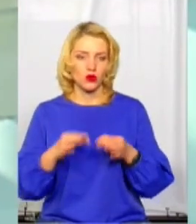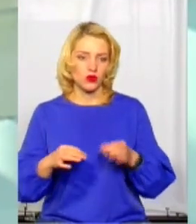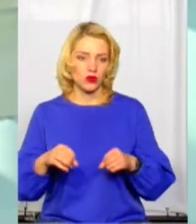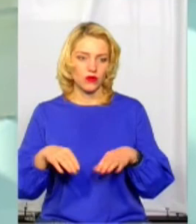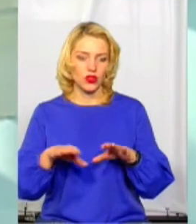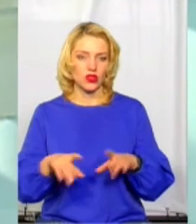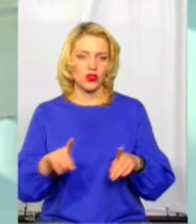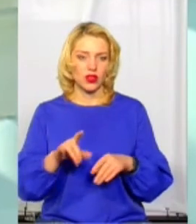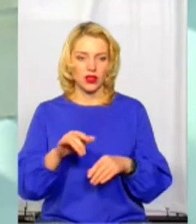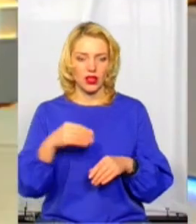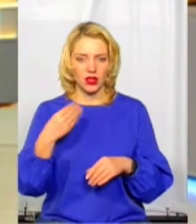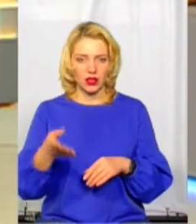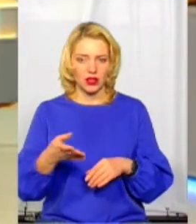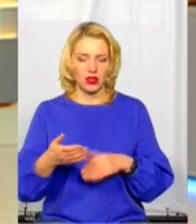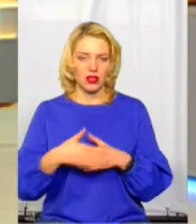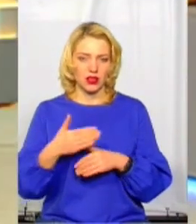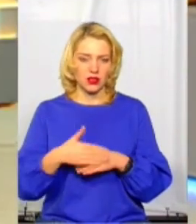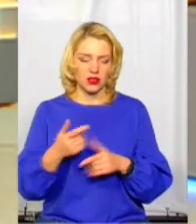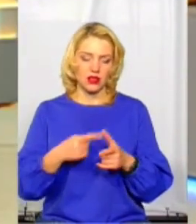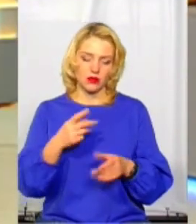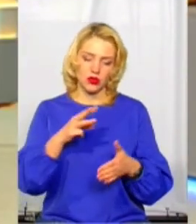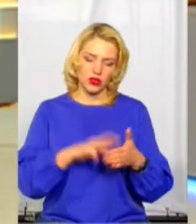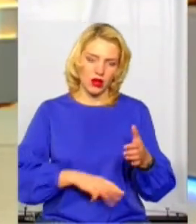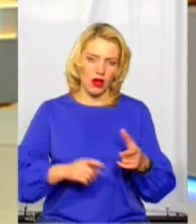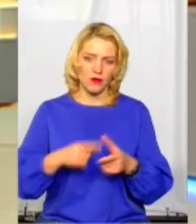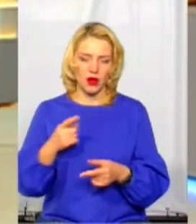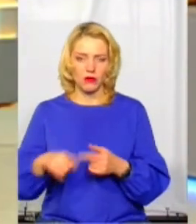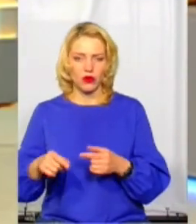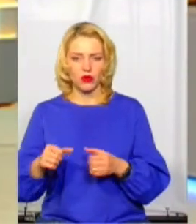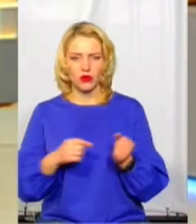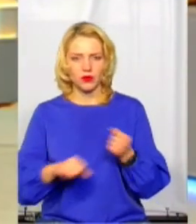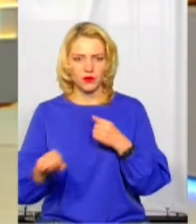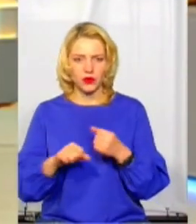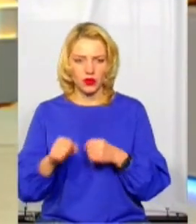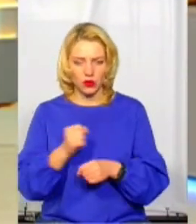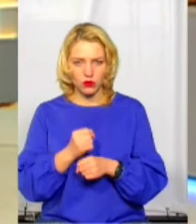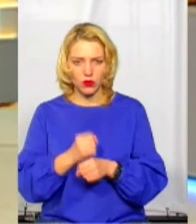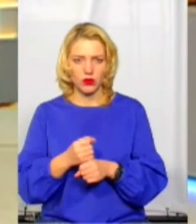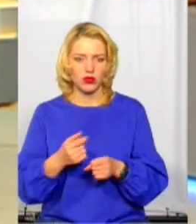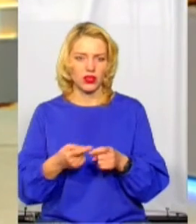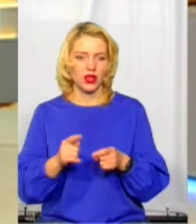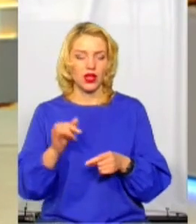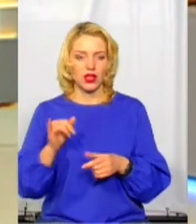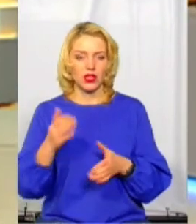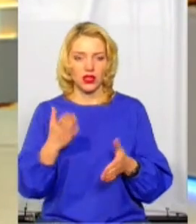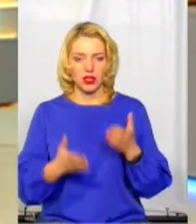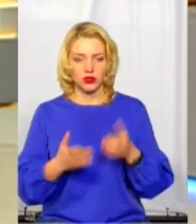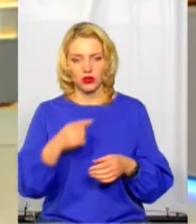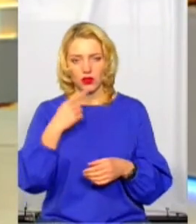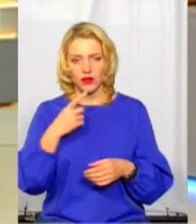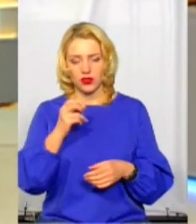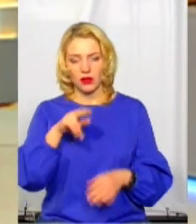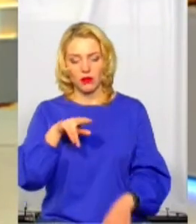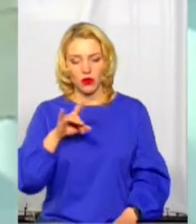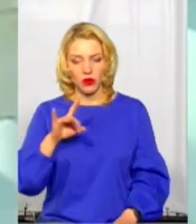стягнення надати. Це може бути як штраф, так виправні роботи, так і адмінарешт, тобто там різні міри. Плюс, ще якщо говорити про